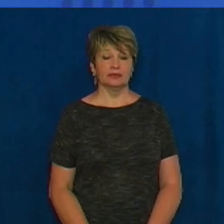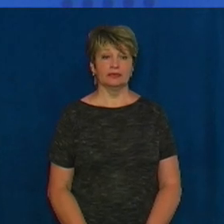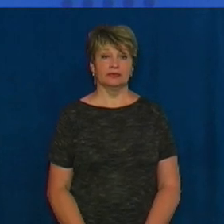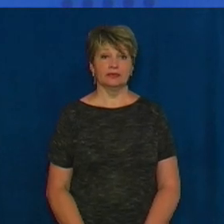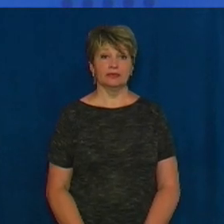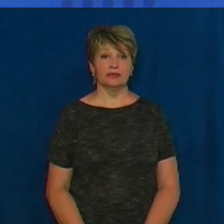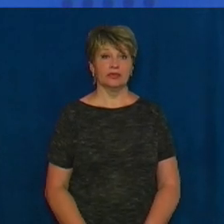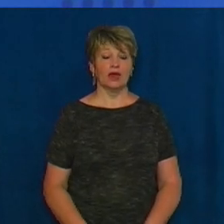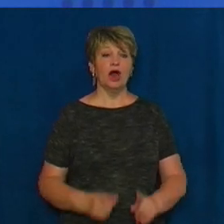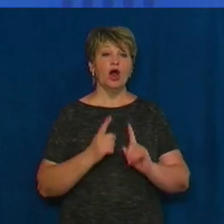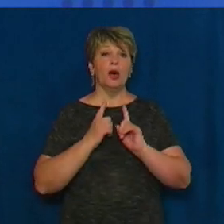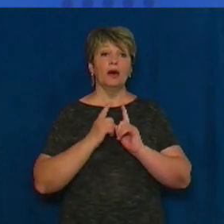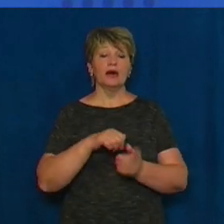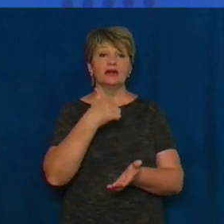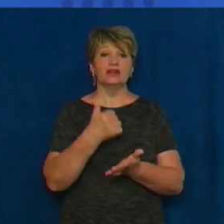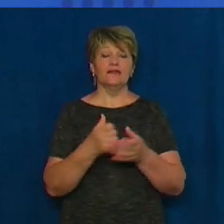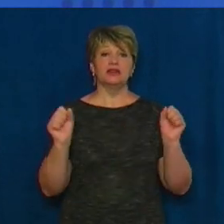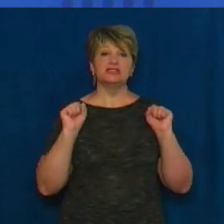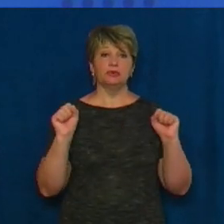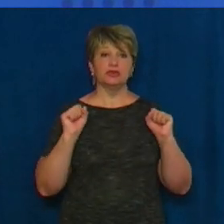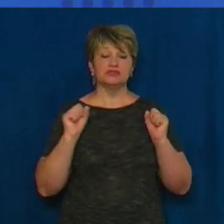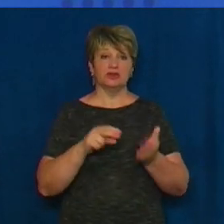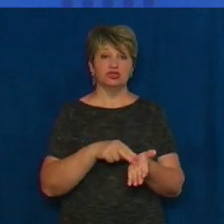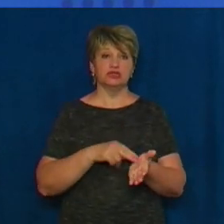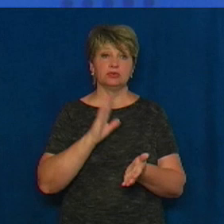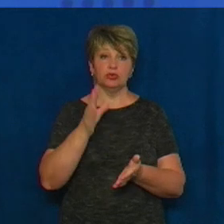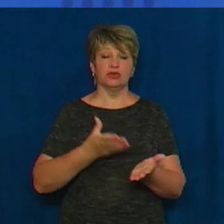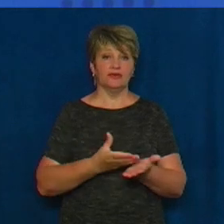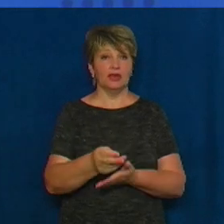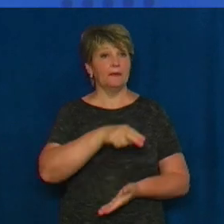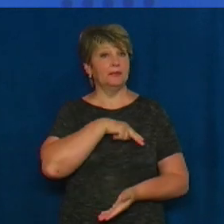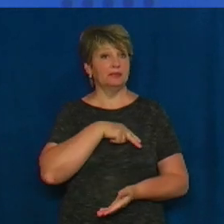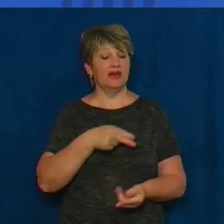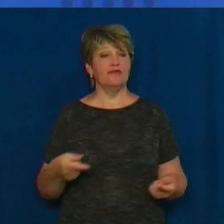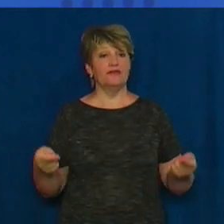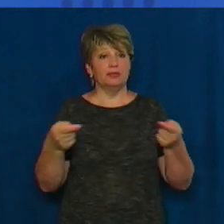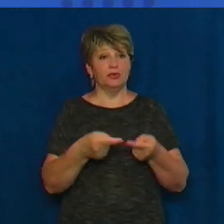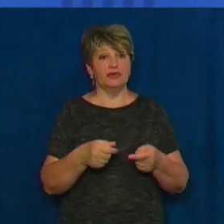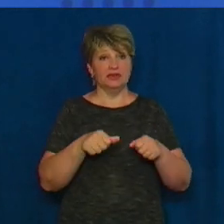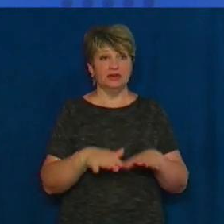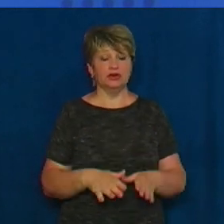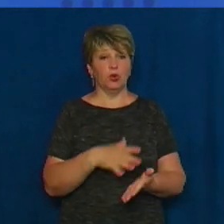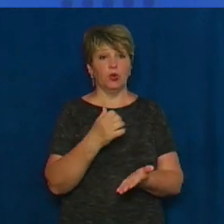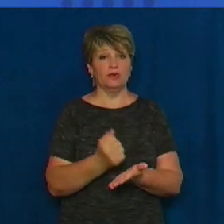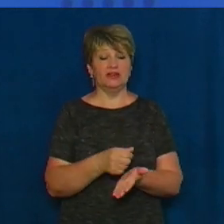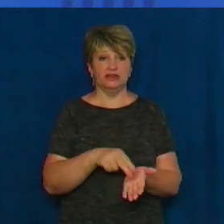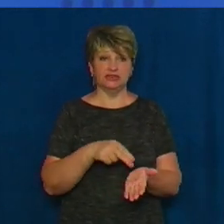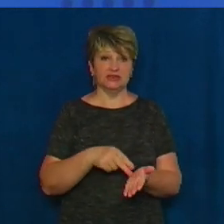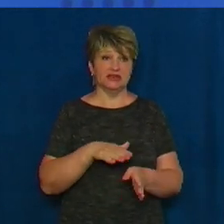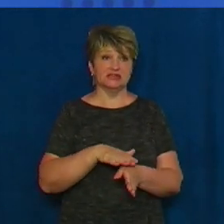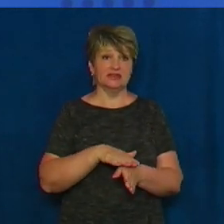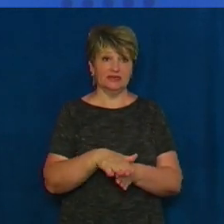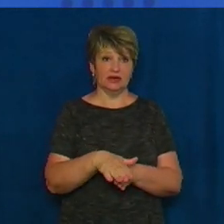Провідним спортсменам Черкас будуть виплачувати премії. Відповідне рішення ухвалив черкаський міськвиконком. Тепер